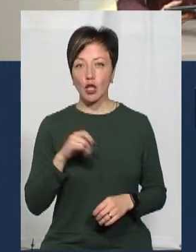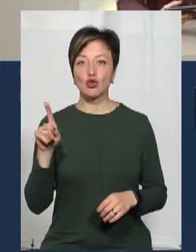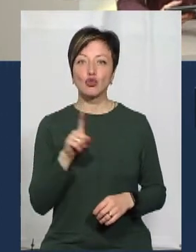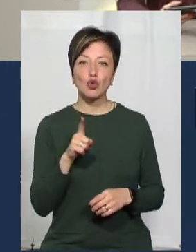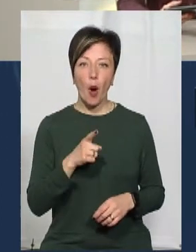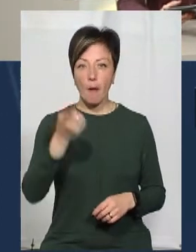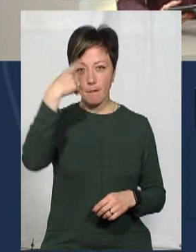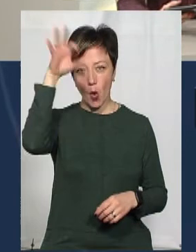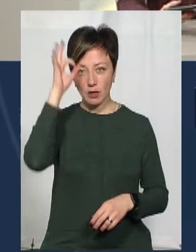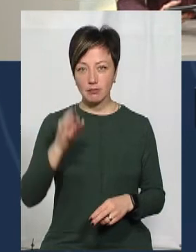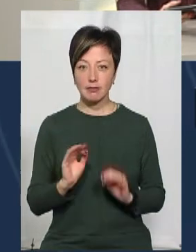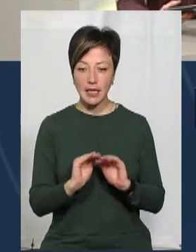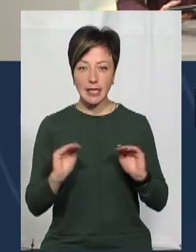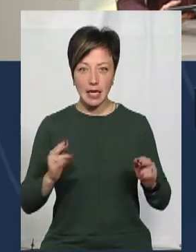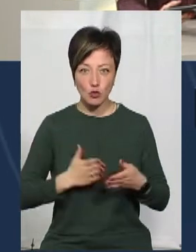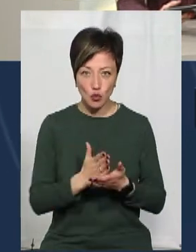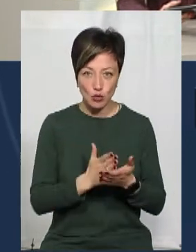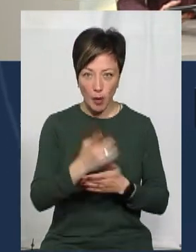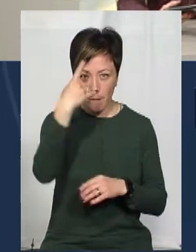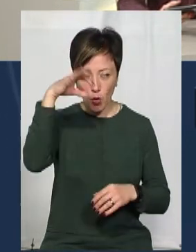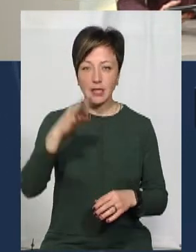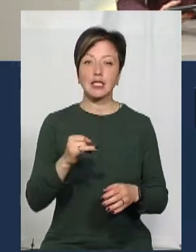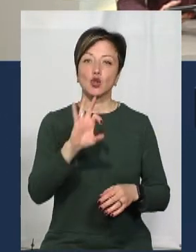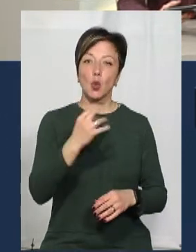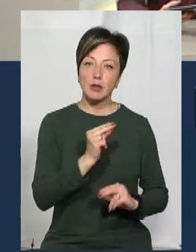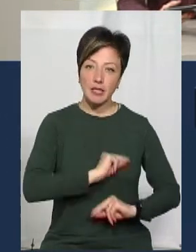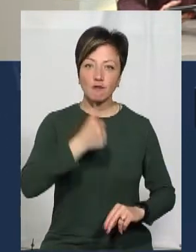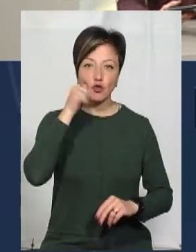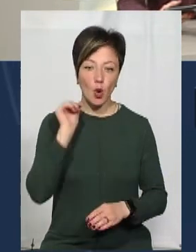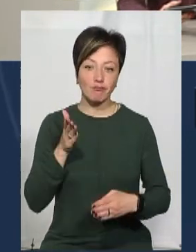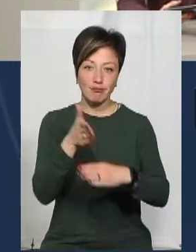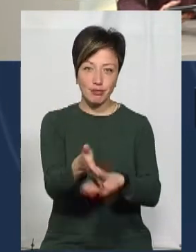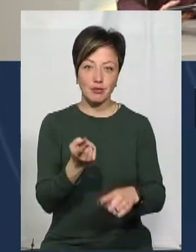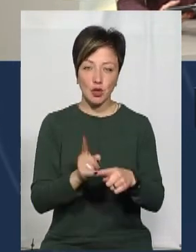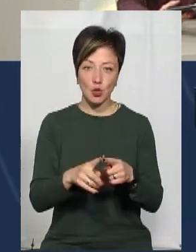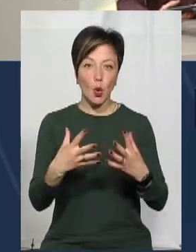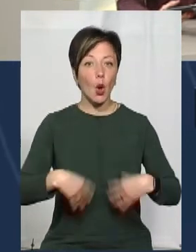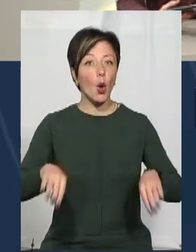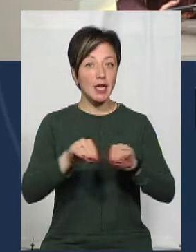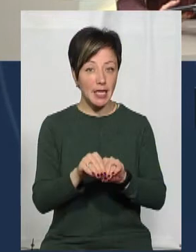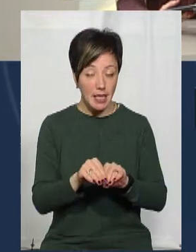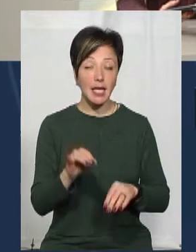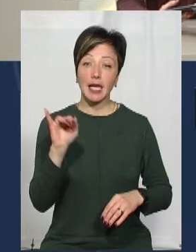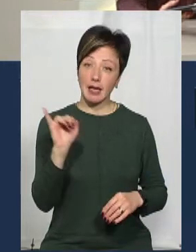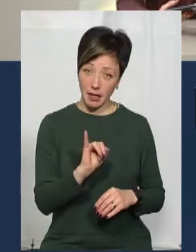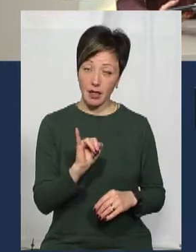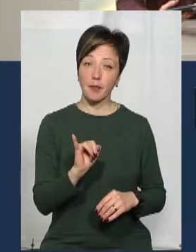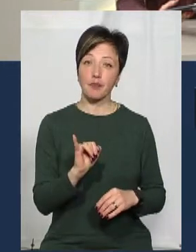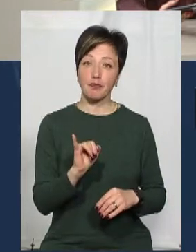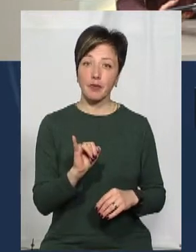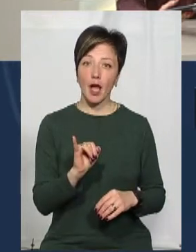ювенальної превенції, із служби у справах дітей і соціальна працівниця учора була у цій родині. І, до речі,